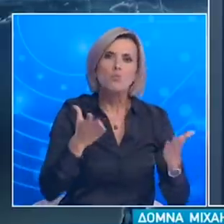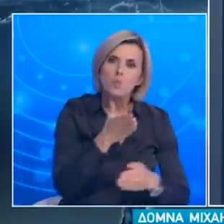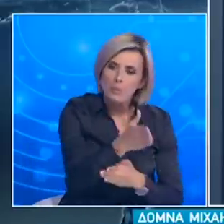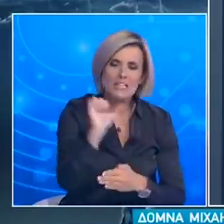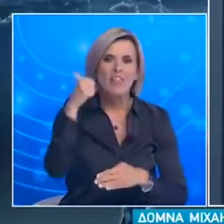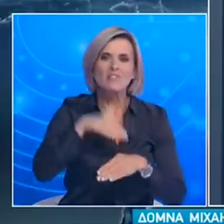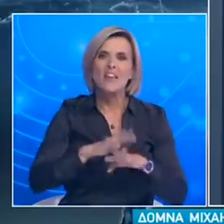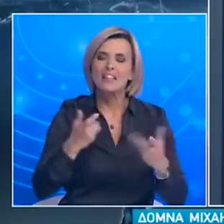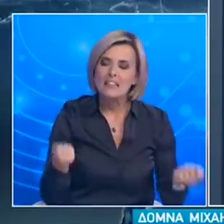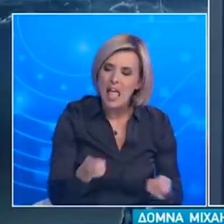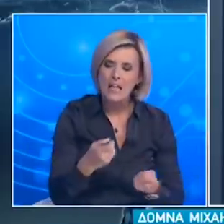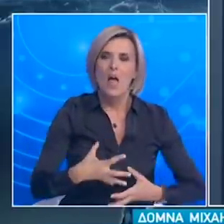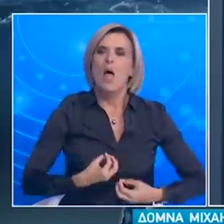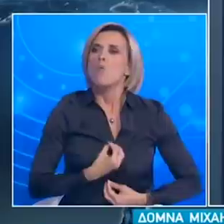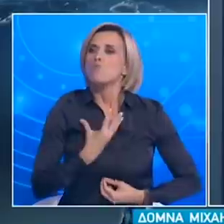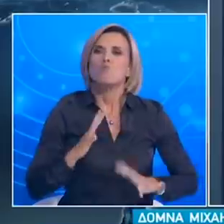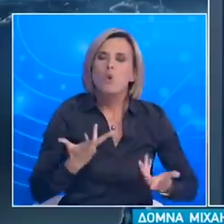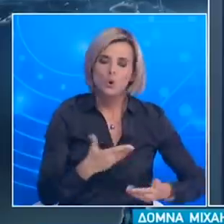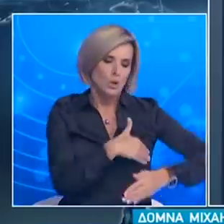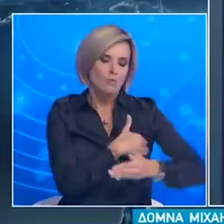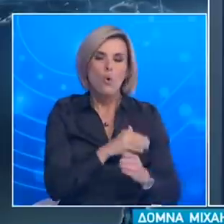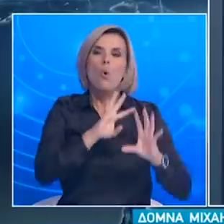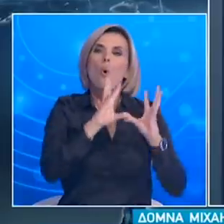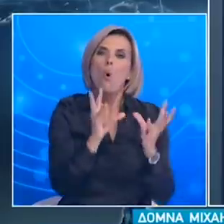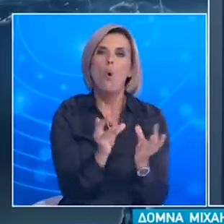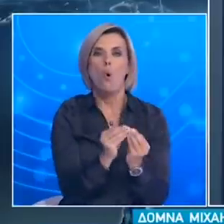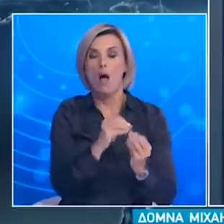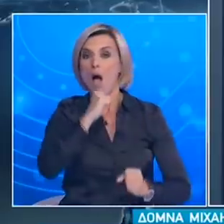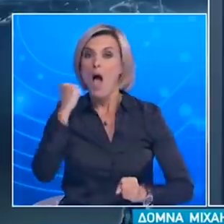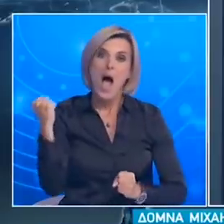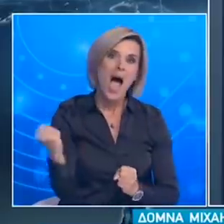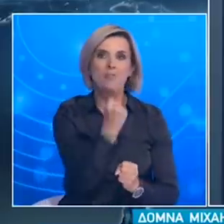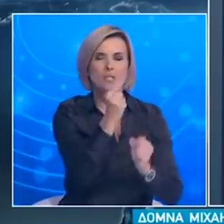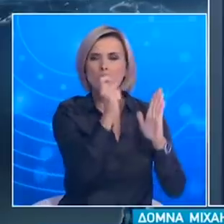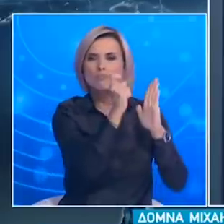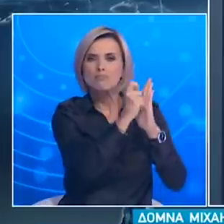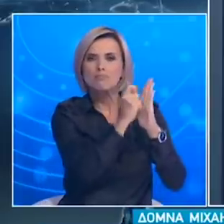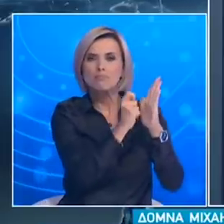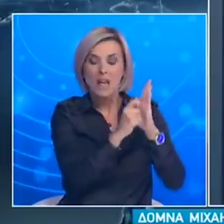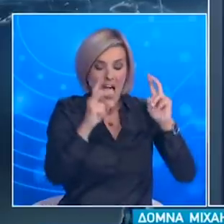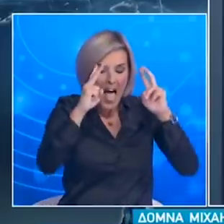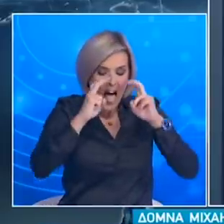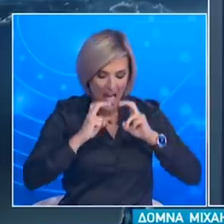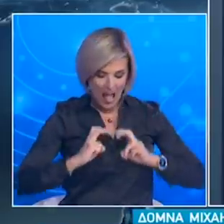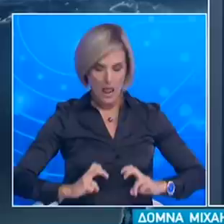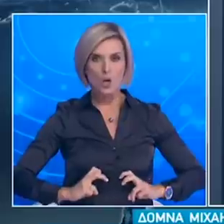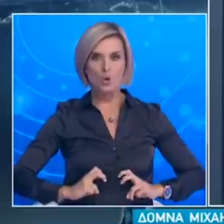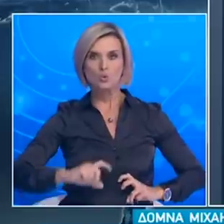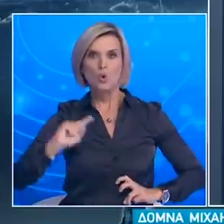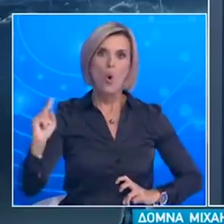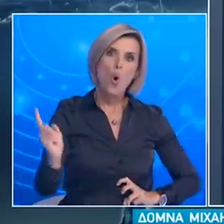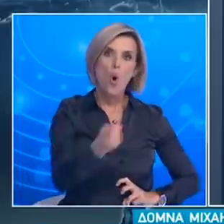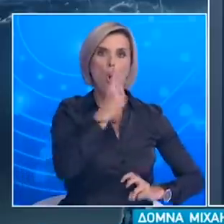ευκολότερα Το ερωτηματολόγιο αυτό θα συνοδεύεται από αυστηρό έλεγχο όλου του προσωπικού θα έχουμε έτσι την